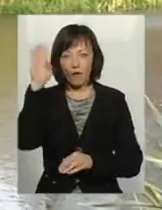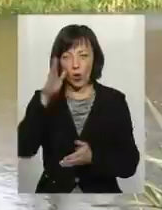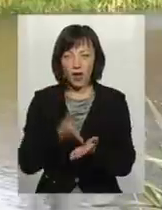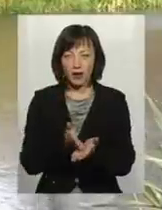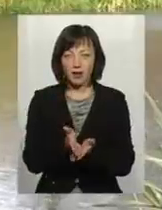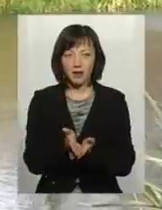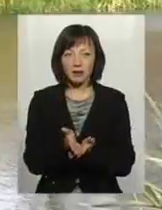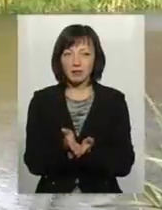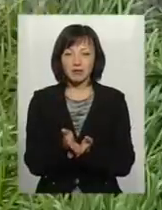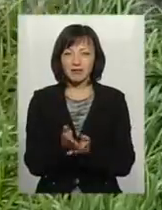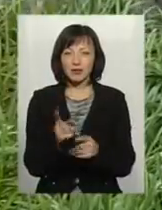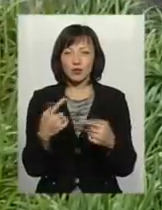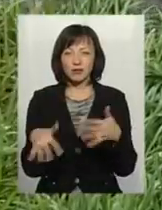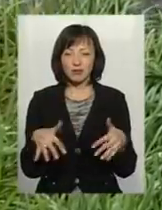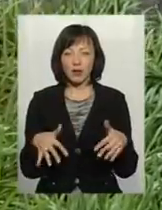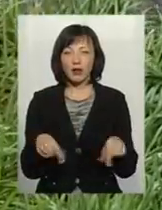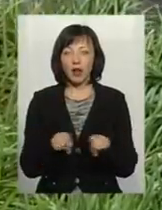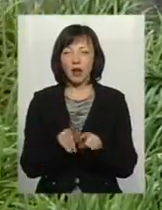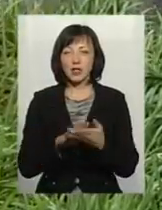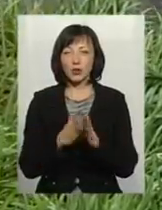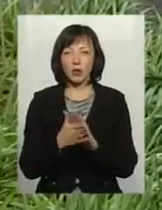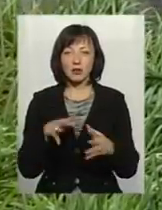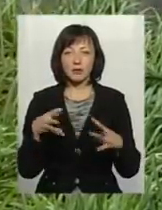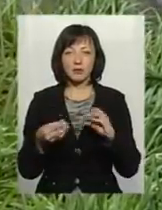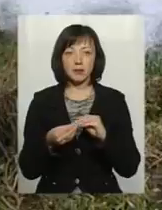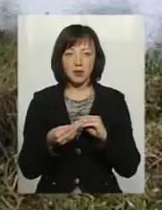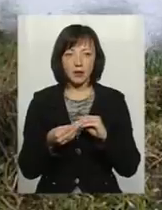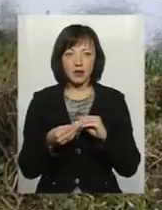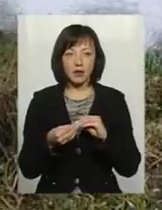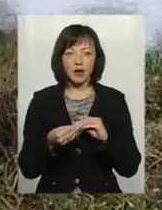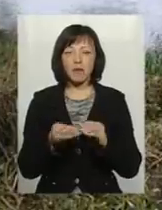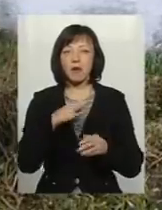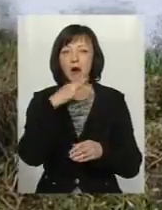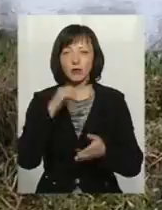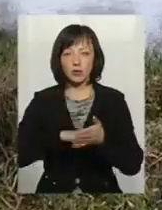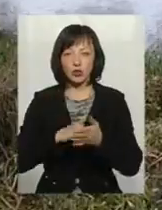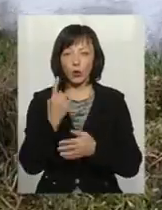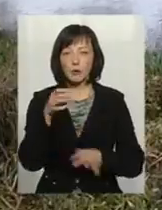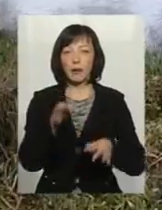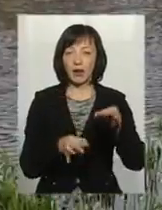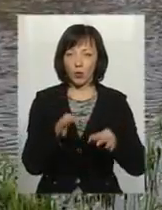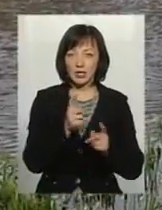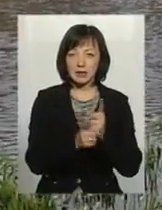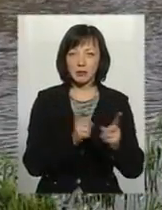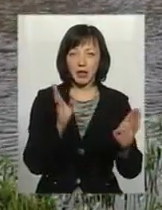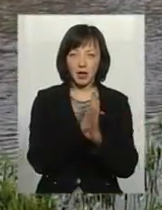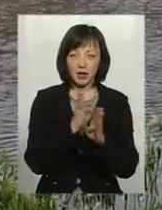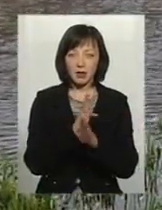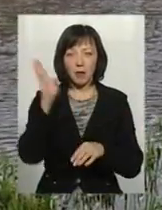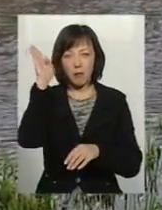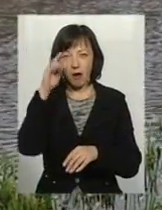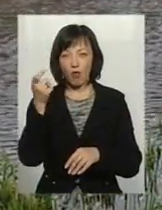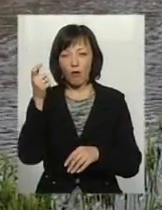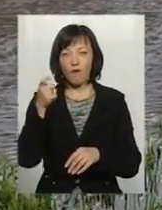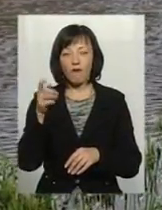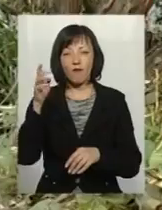яких ледь вже вріє життя. Така ситуація стала наслідком збігу низки чинників. Один з них – природний. Зміна клімату, маловоддя і